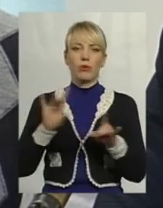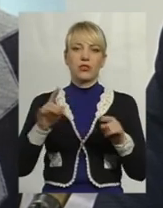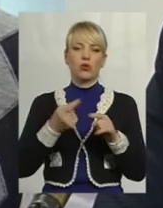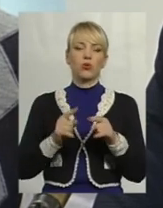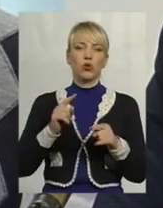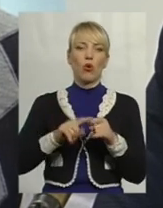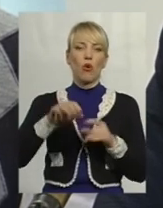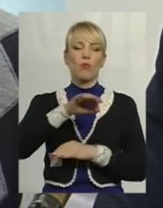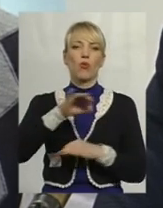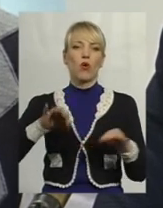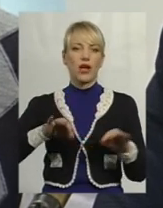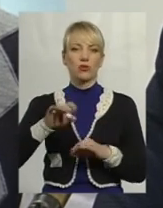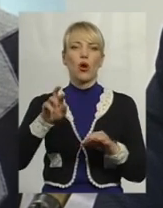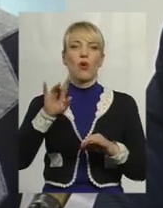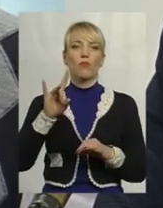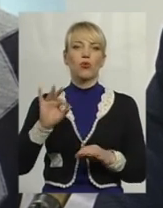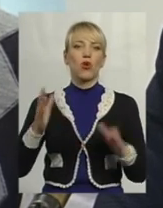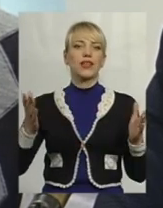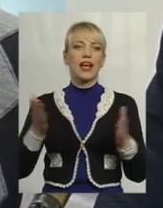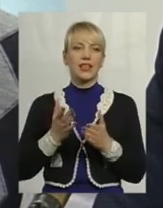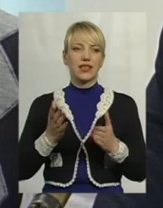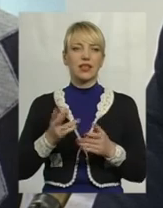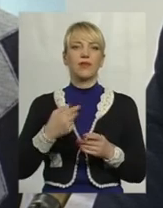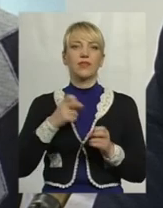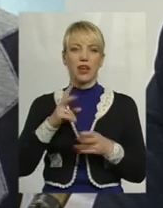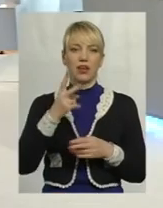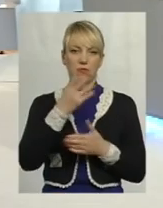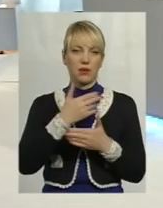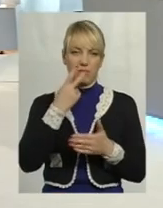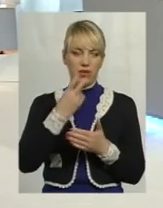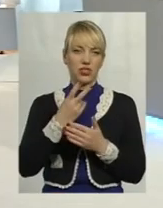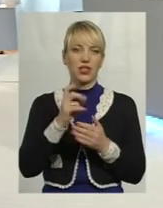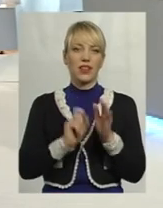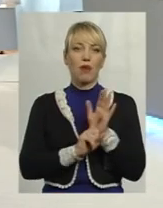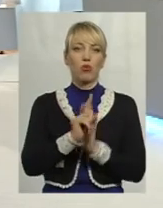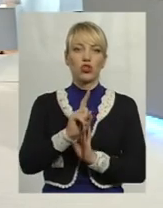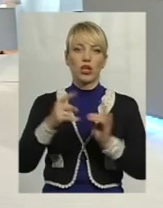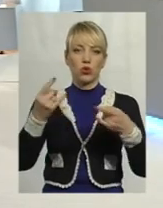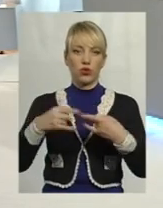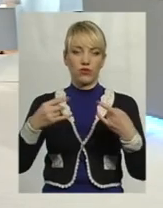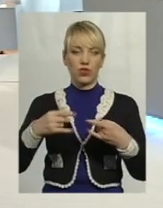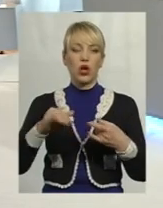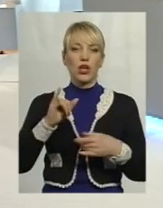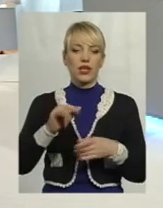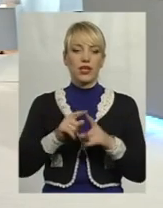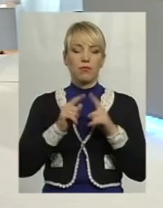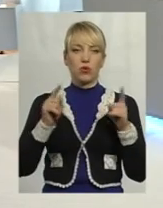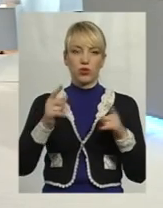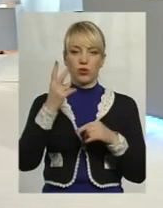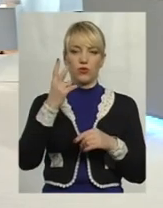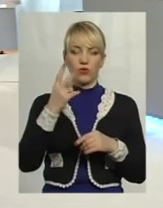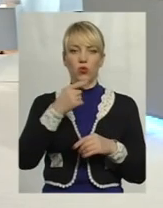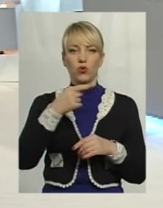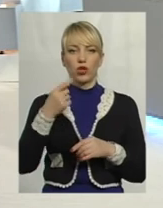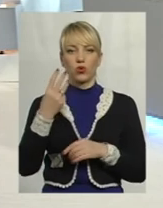проєкту, про який буде розмовляти. ми бачили на початку ефіру. Так, так, так. І ми протягом 2-3 днів